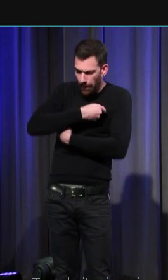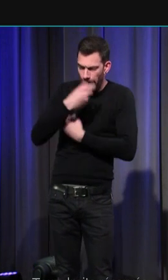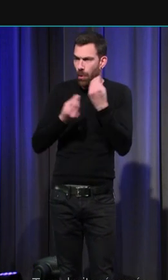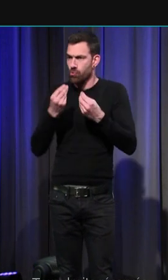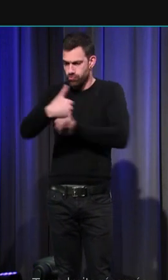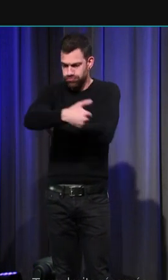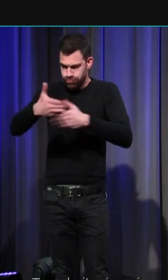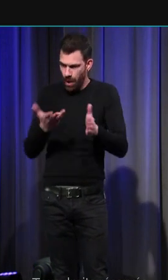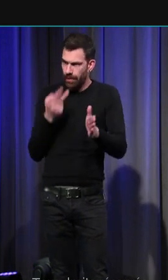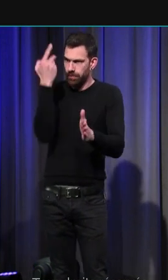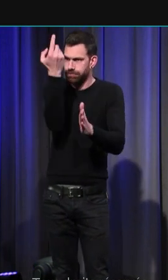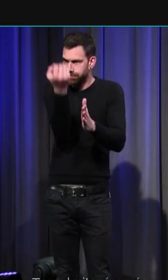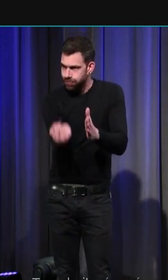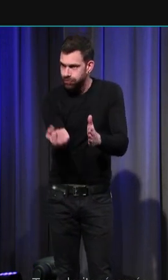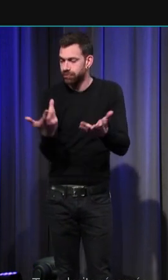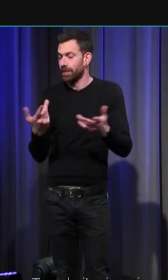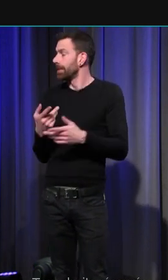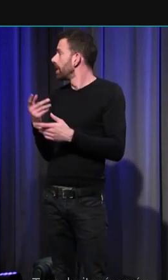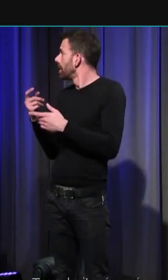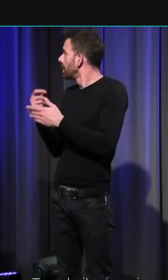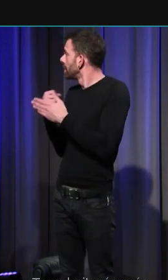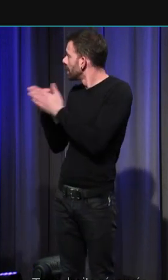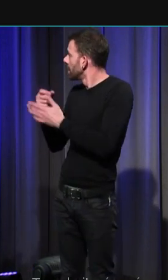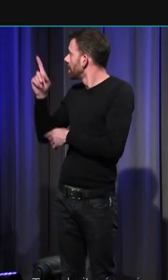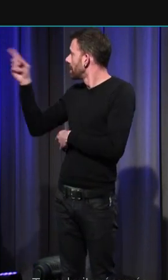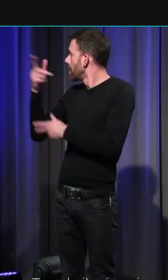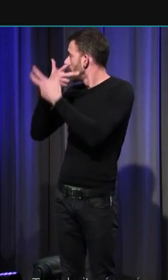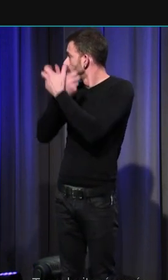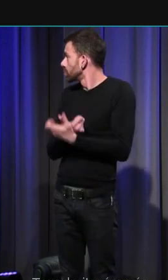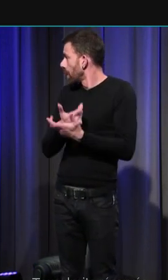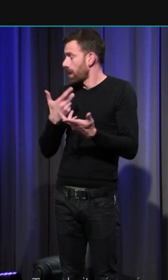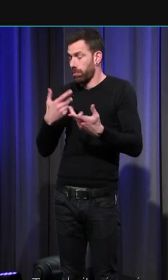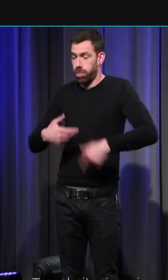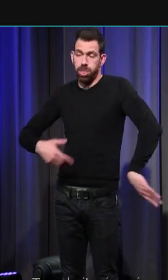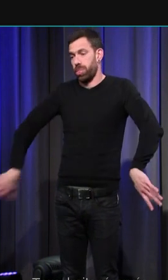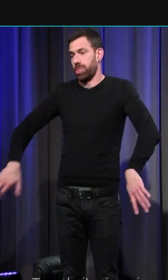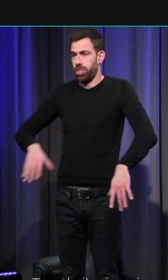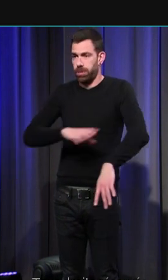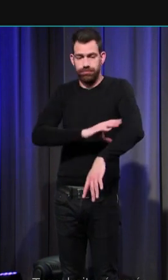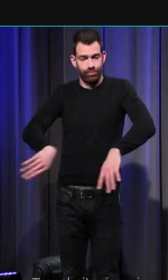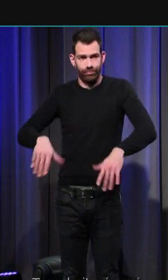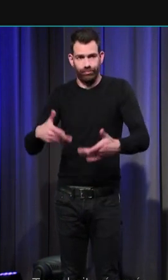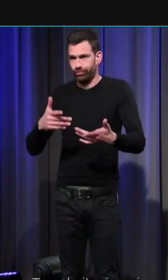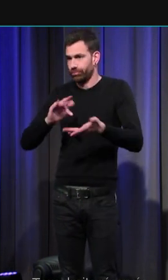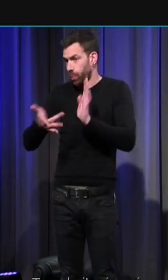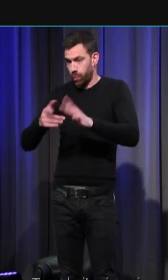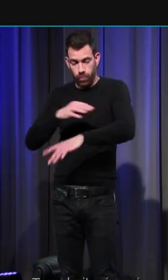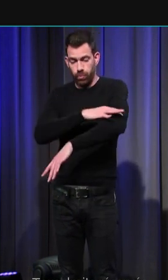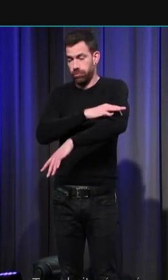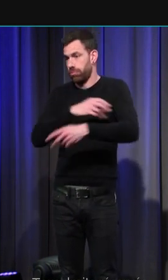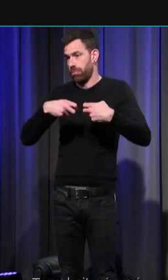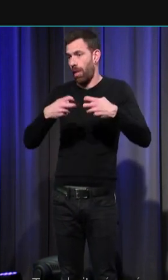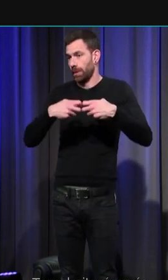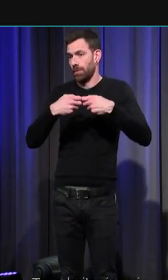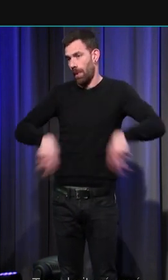sur la gauche un squelette qui est complètement désarticulé les contentions se sont libérées on a